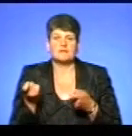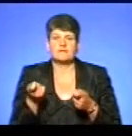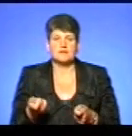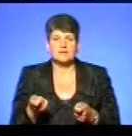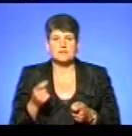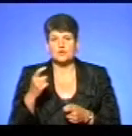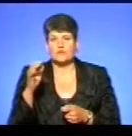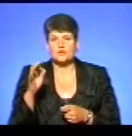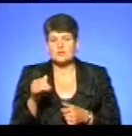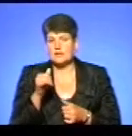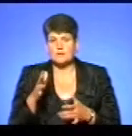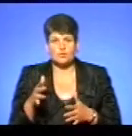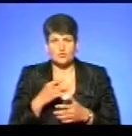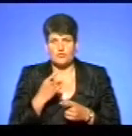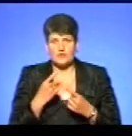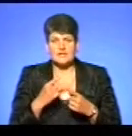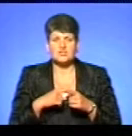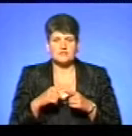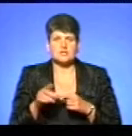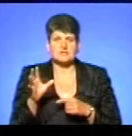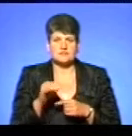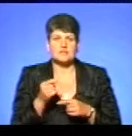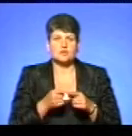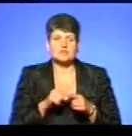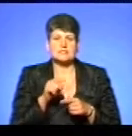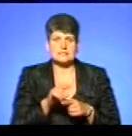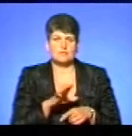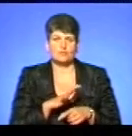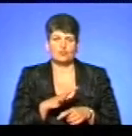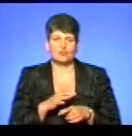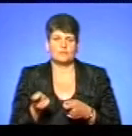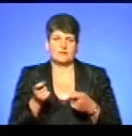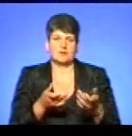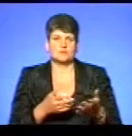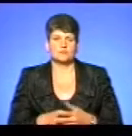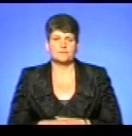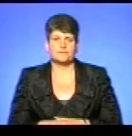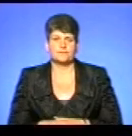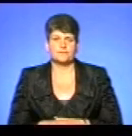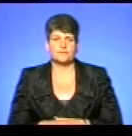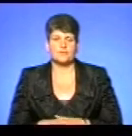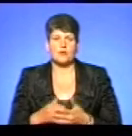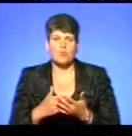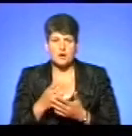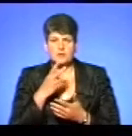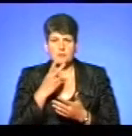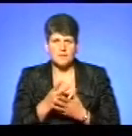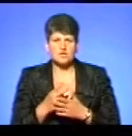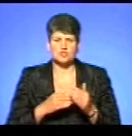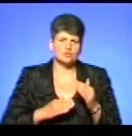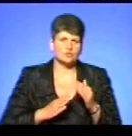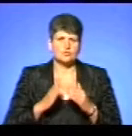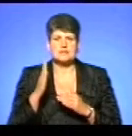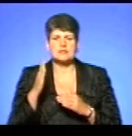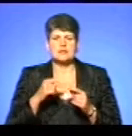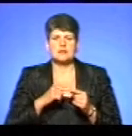все, на 100-мі сьогодні не можна стверджувати, але, скоріше всього, що це таким чином було, значить, там занесено. Водночас по карті ми бачимо дуже стрімкий ріст